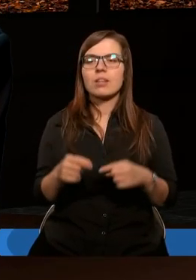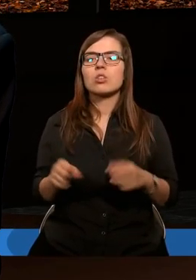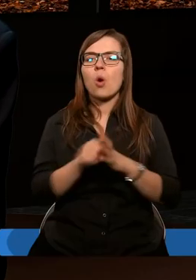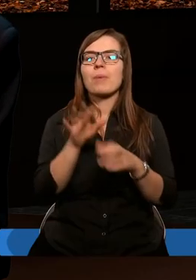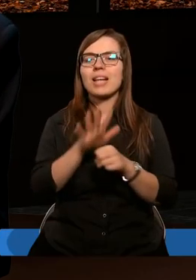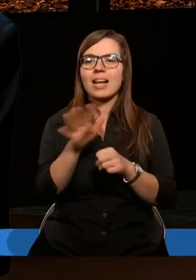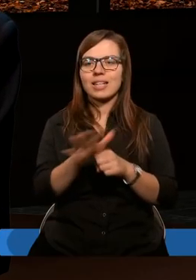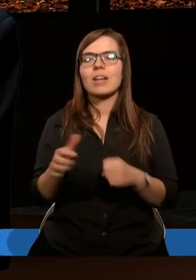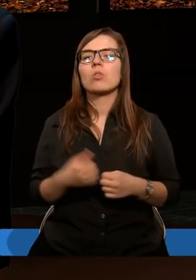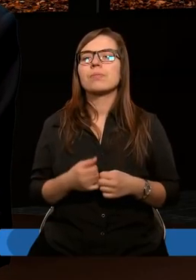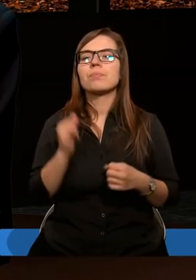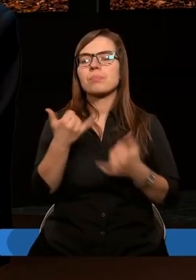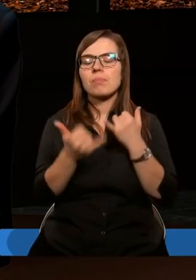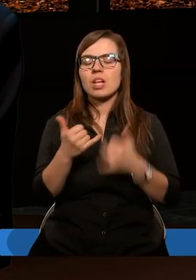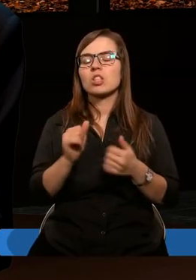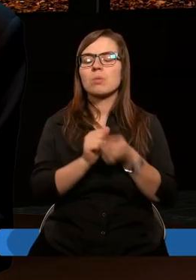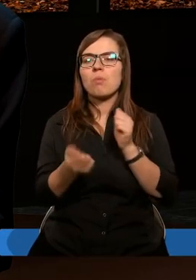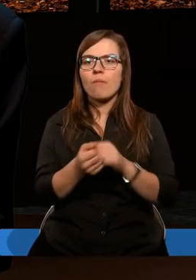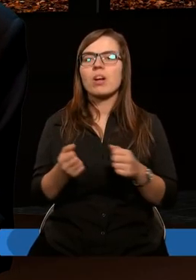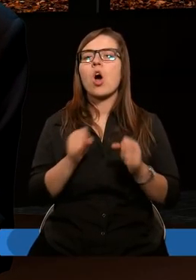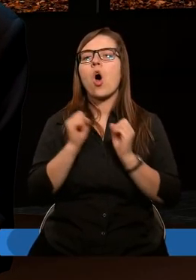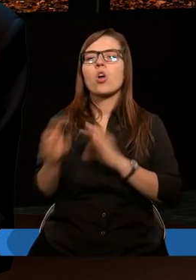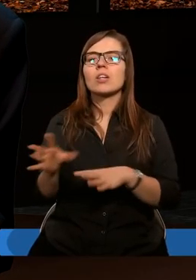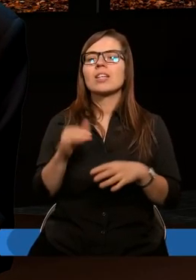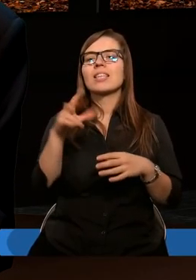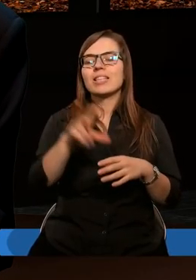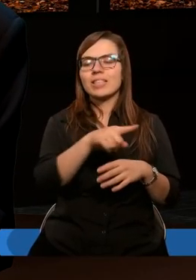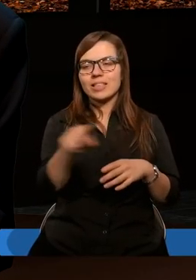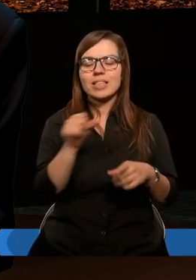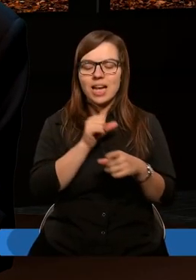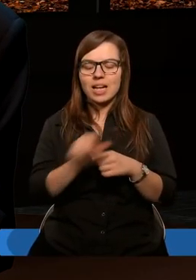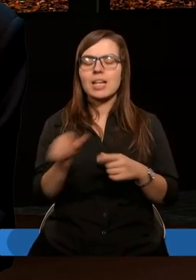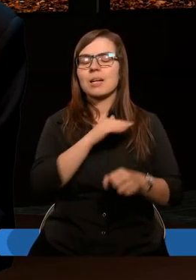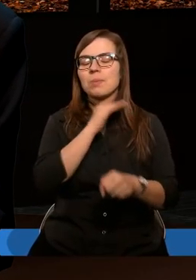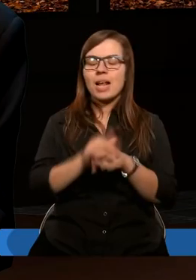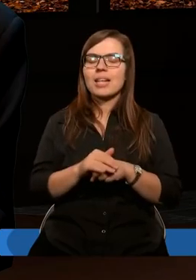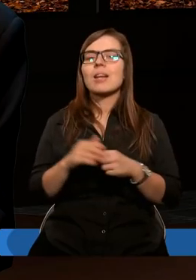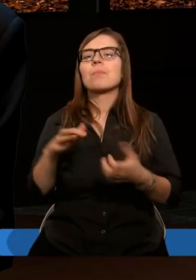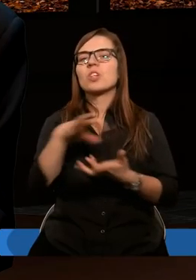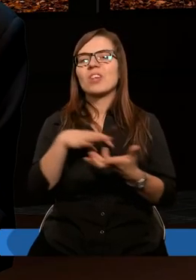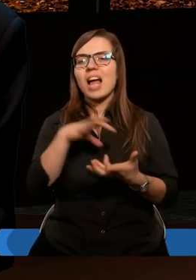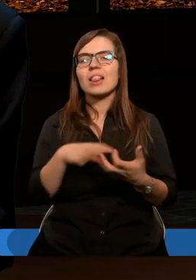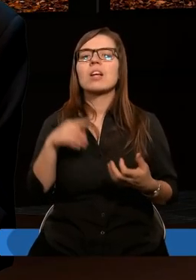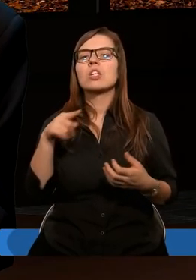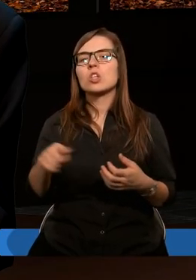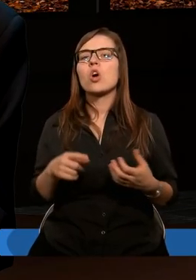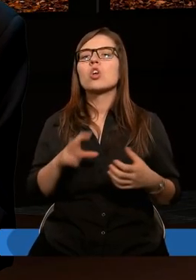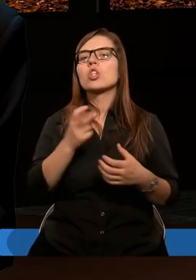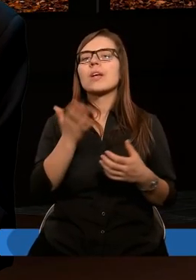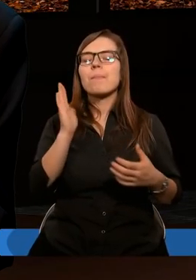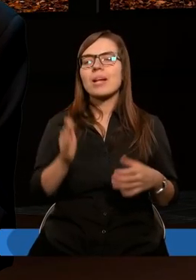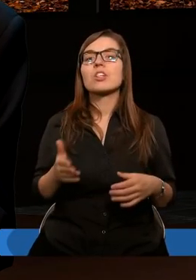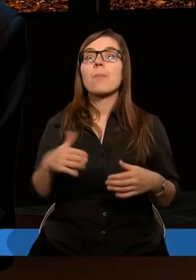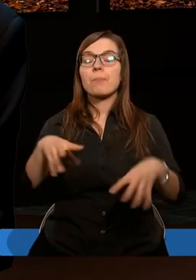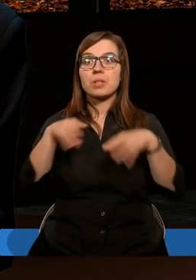Do piętnastego. Jeśli bowiem odrzucenie ich jest pojednaniem świata, to czym